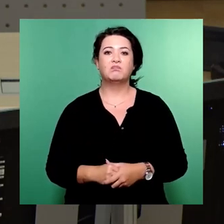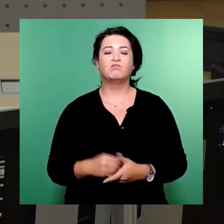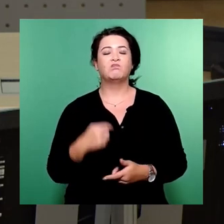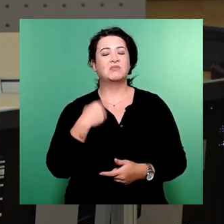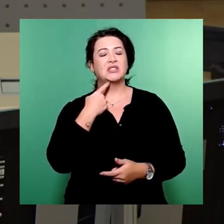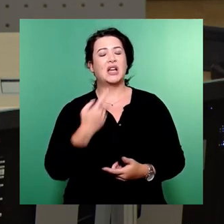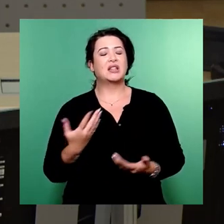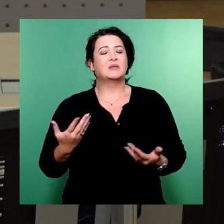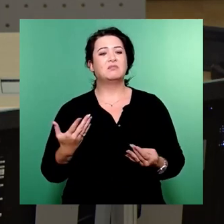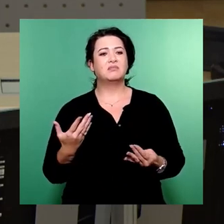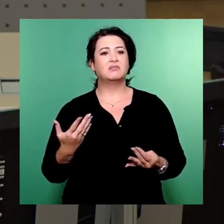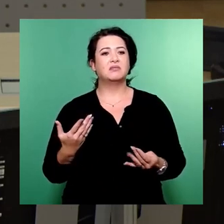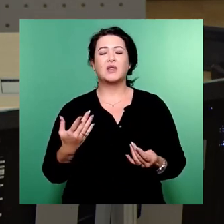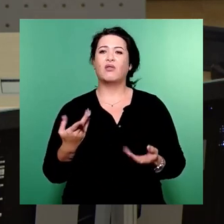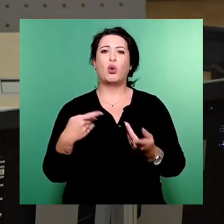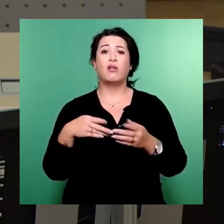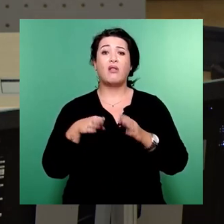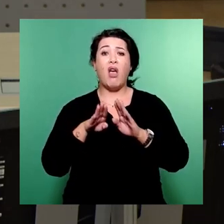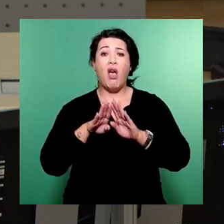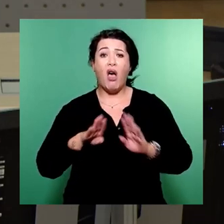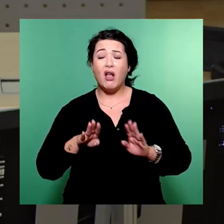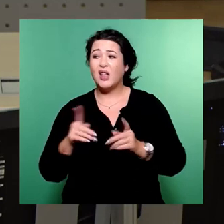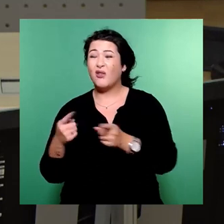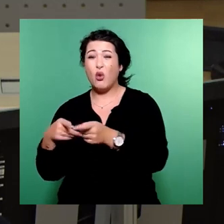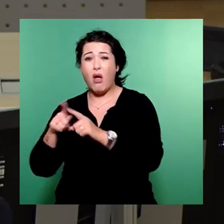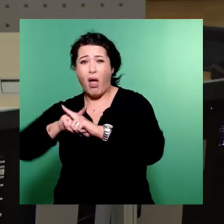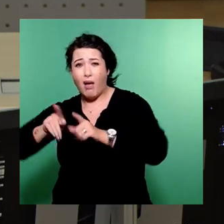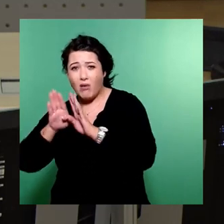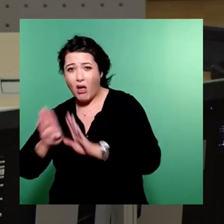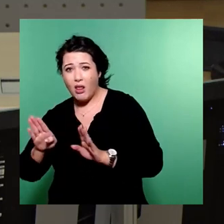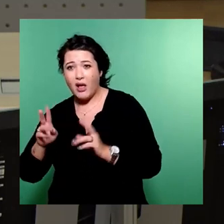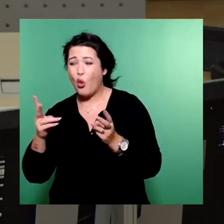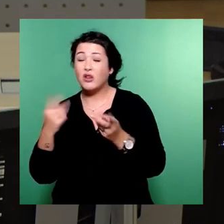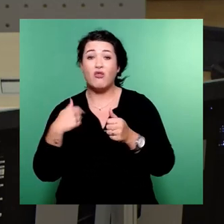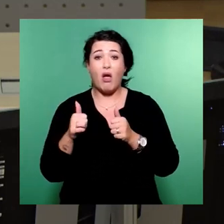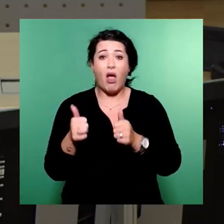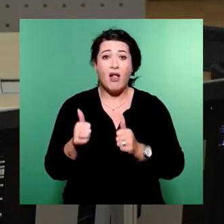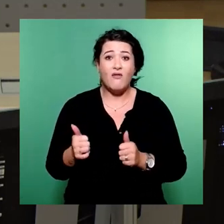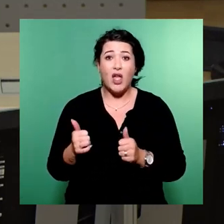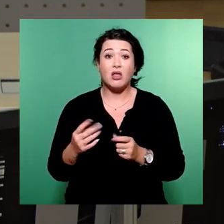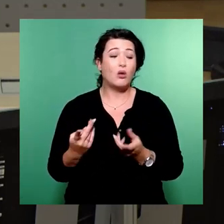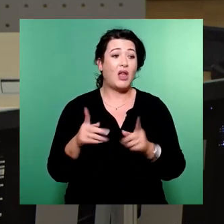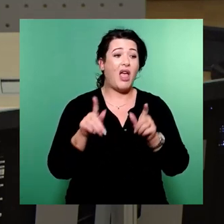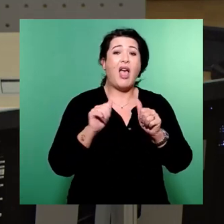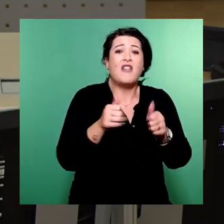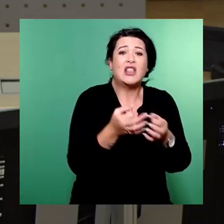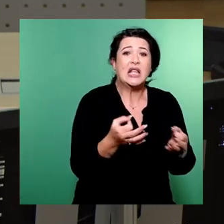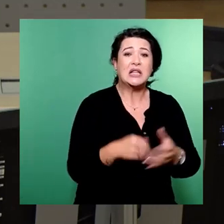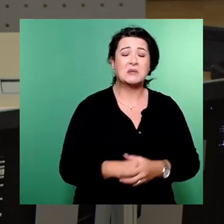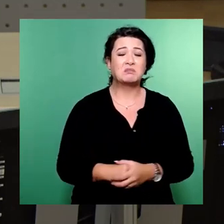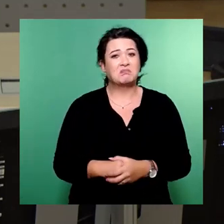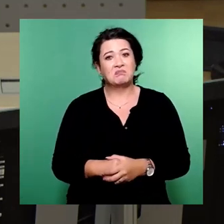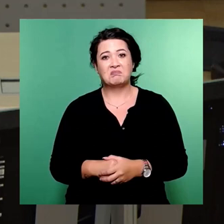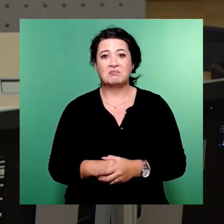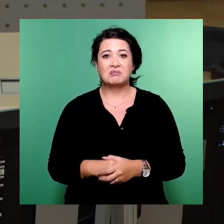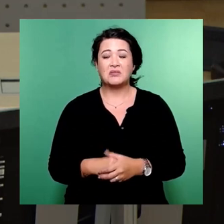es ist nichts Heiliges, was nicht entheiligt, nichts zum ärmlichen Behelf herabgewürdigt ist bei diesem